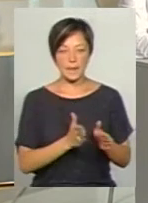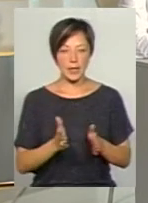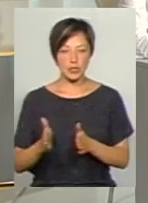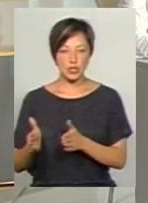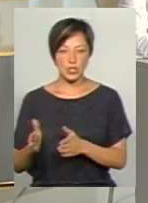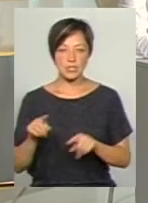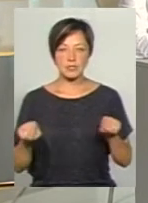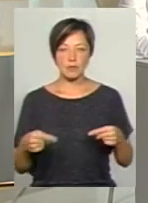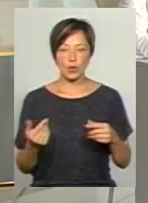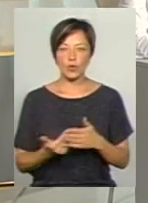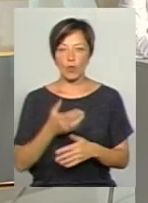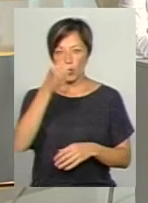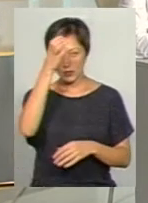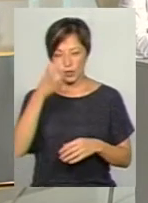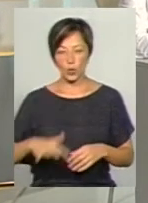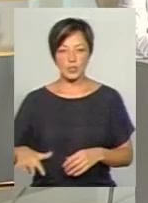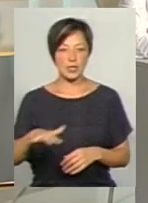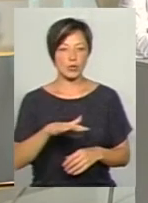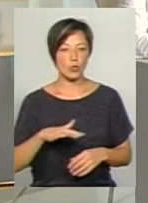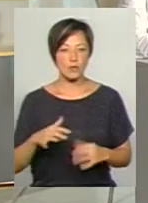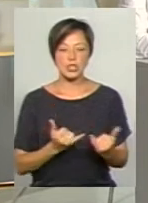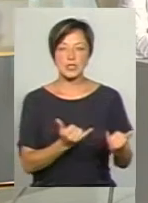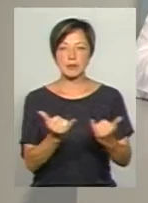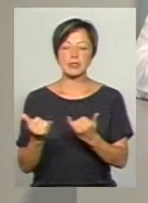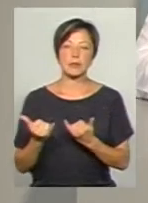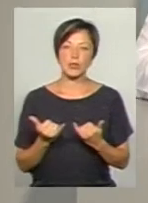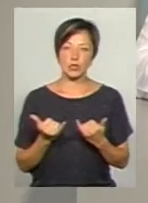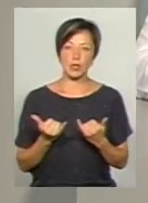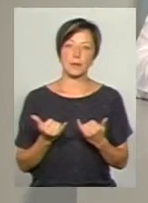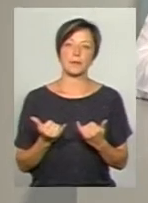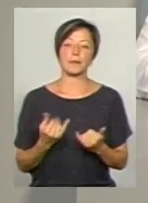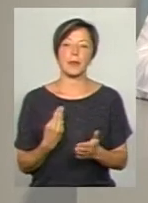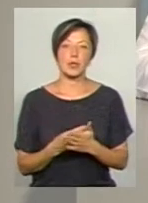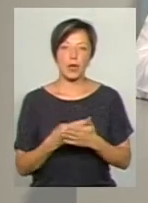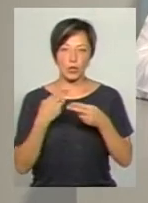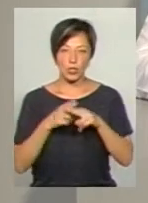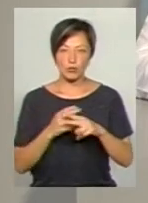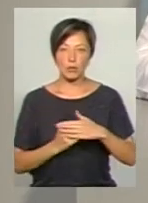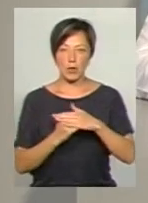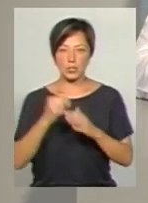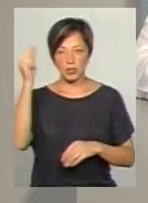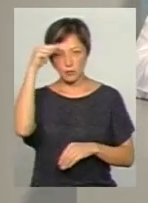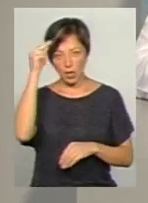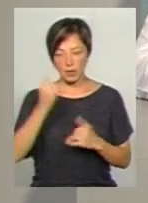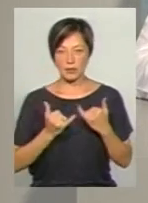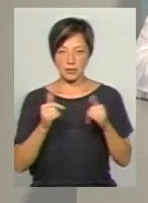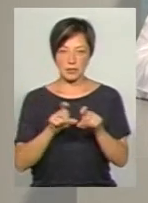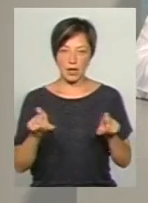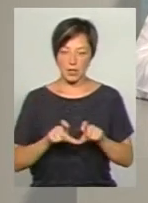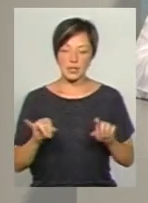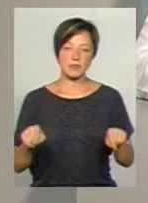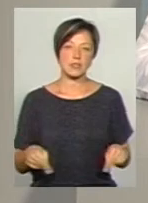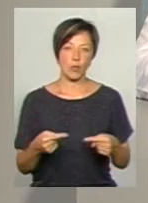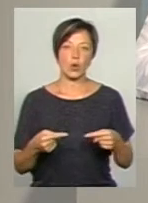створення нового освітнього середовища, це забезпечення матеріально-технічної бази навчальної для навчальних закладів і